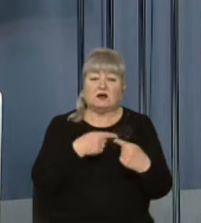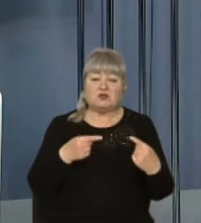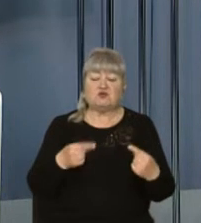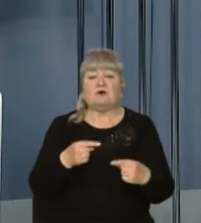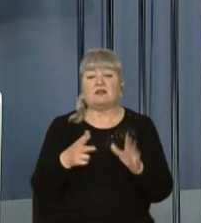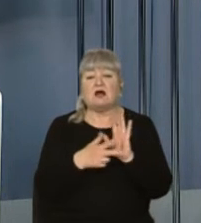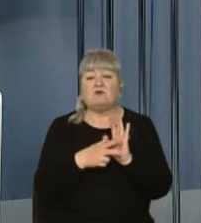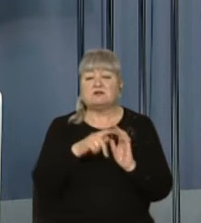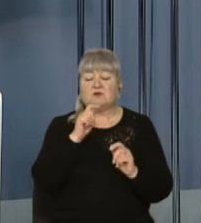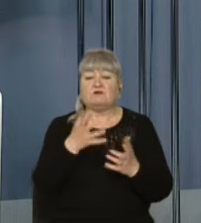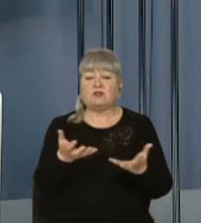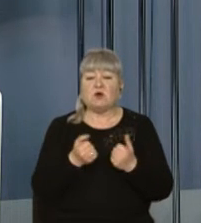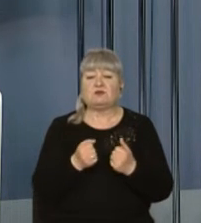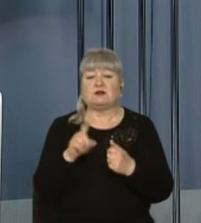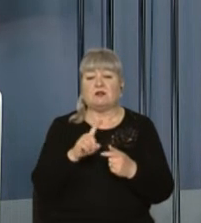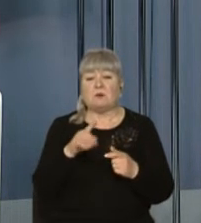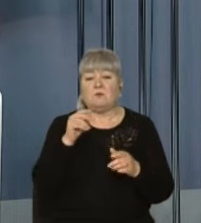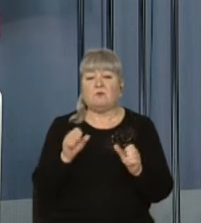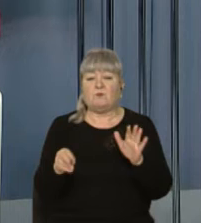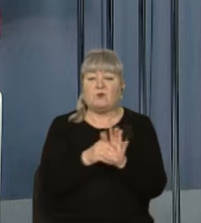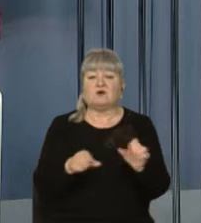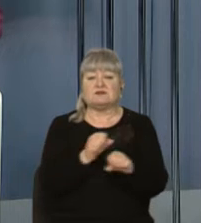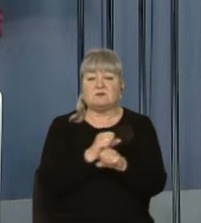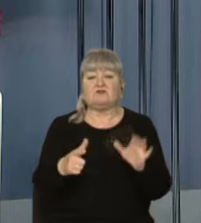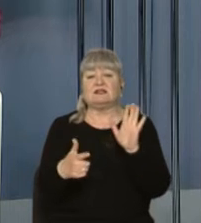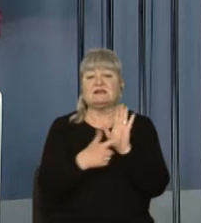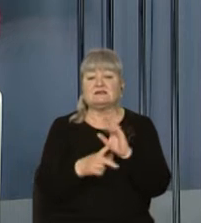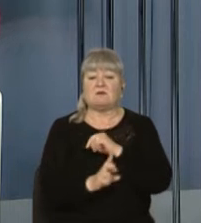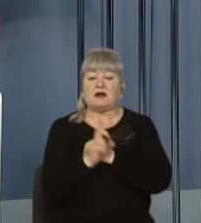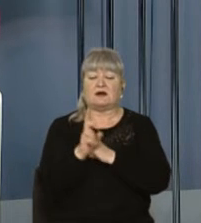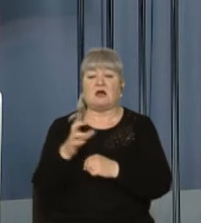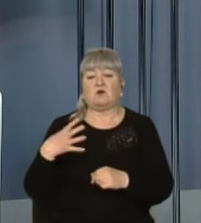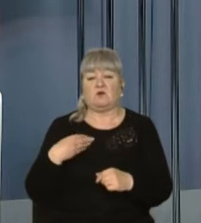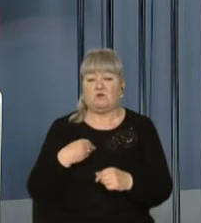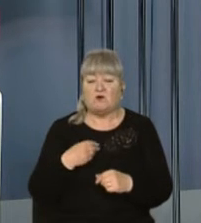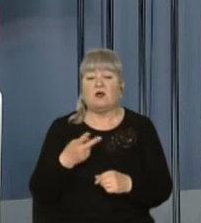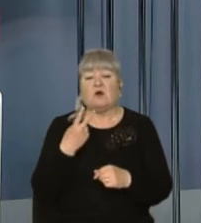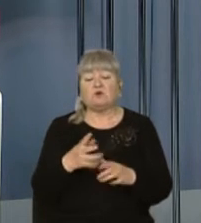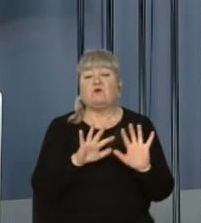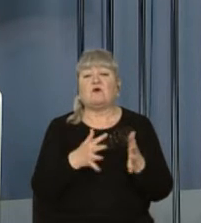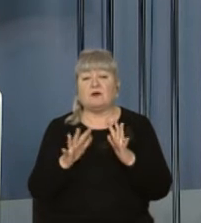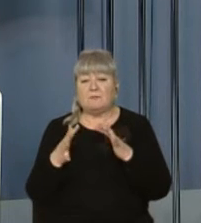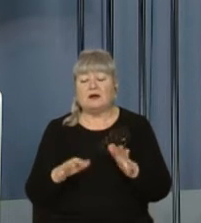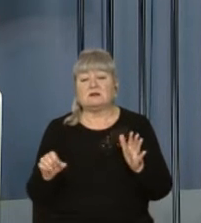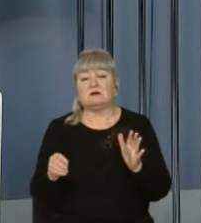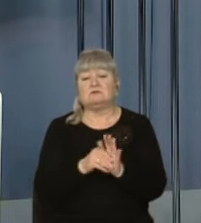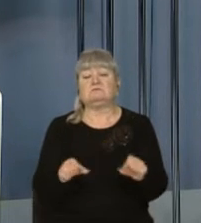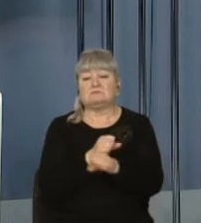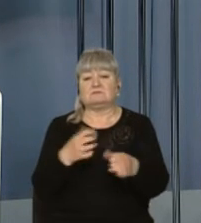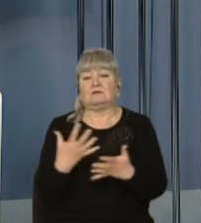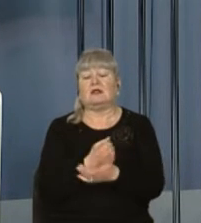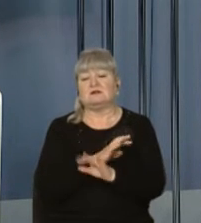поліції надійшло повідомлення про замінування семи храмів у Львові. В обох випадках вибухівки за вказаними адресами не знайшли.